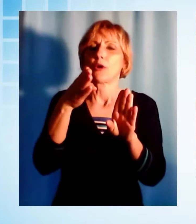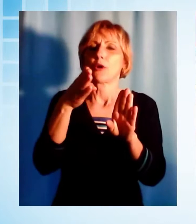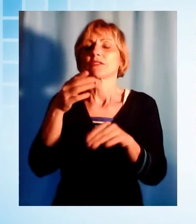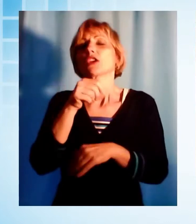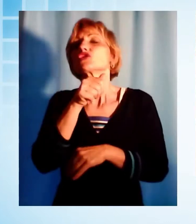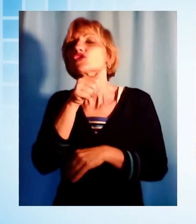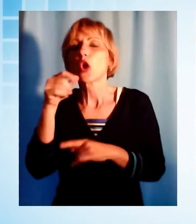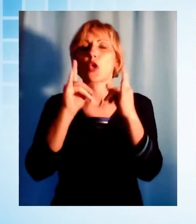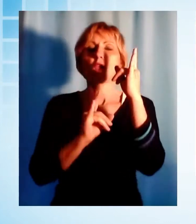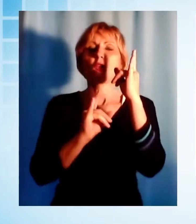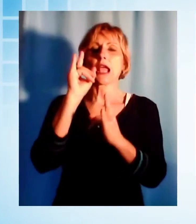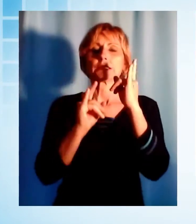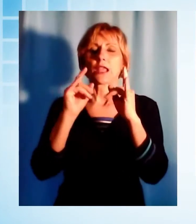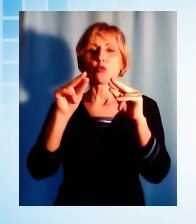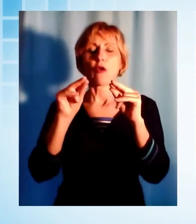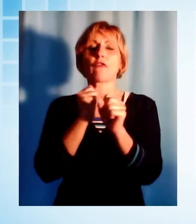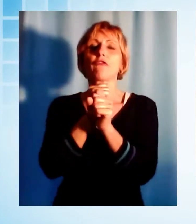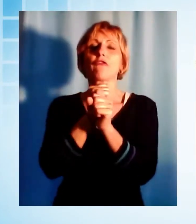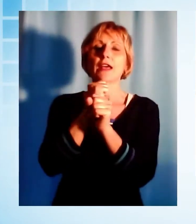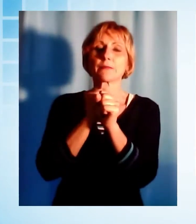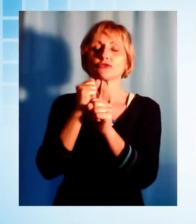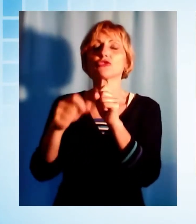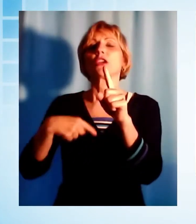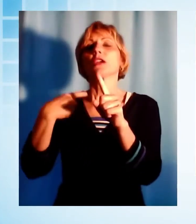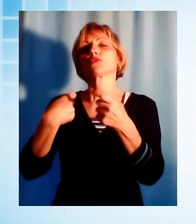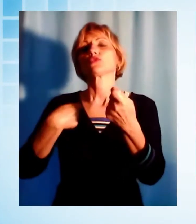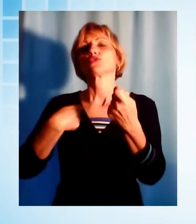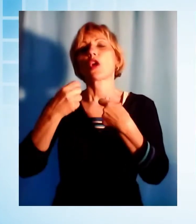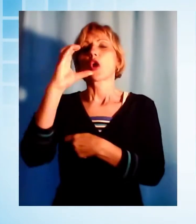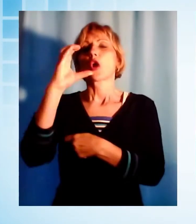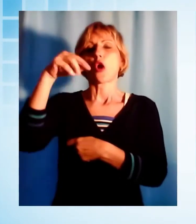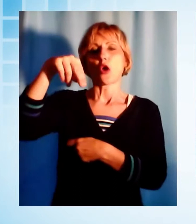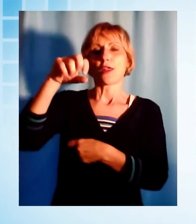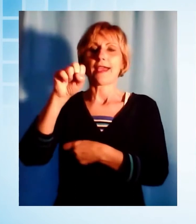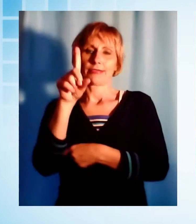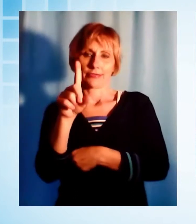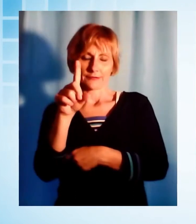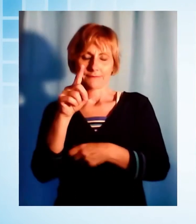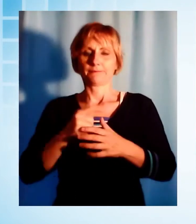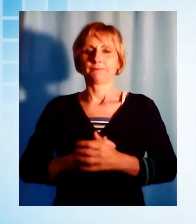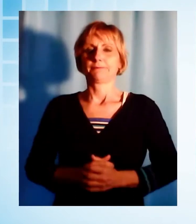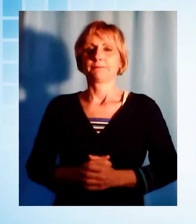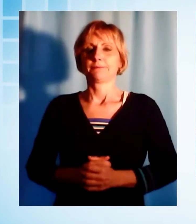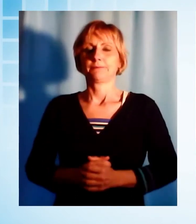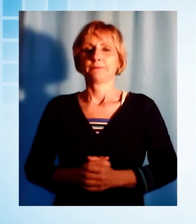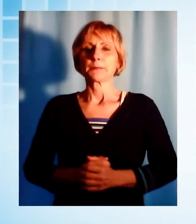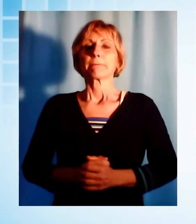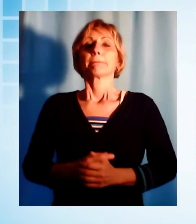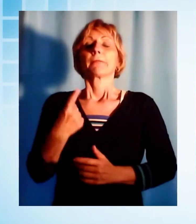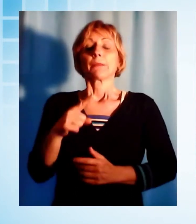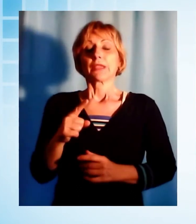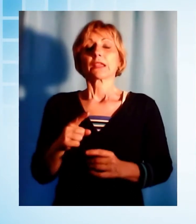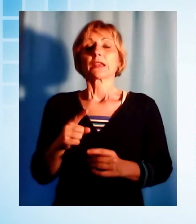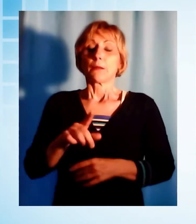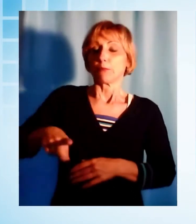farmacie e presso il supermercato Conad di Via Valmaira. E per quanto riguarda l'andamento del contagio nella